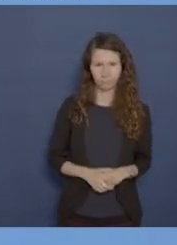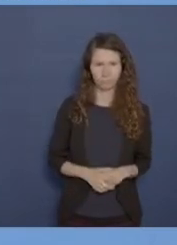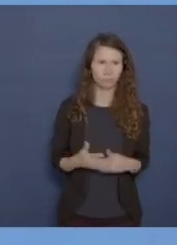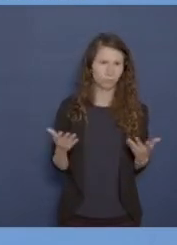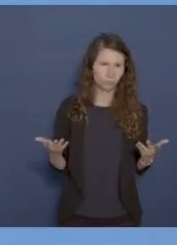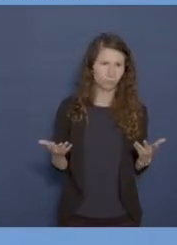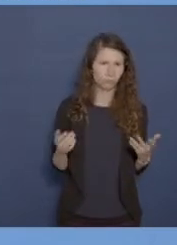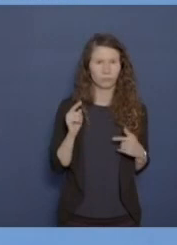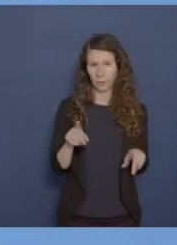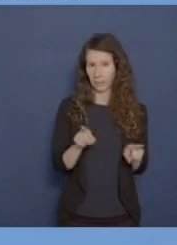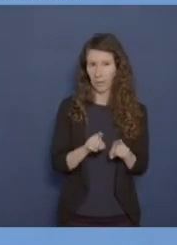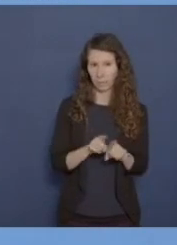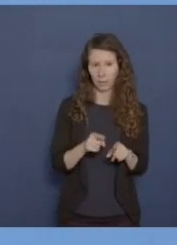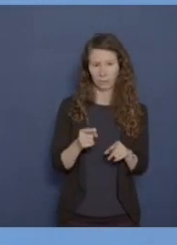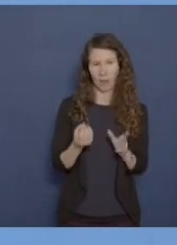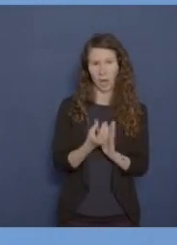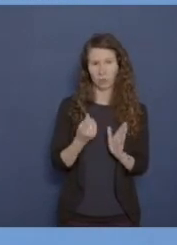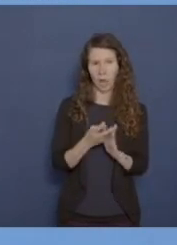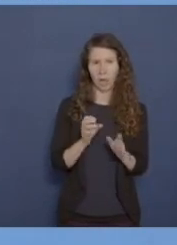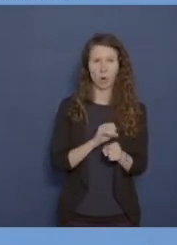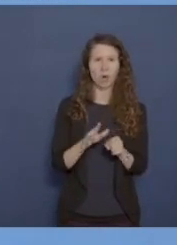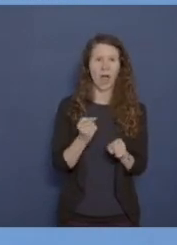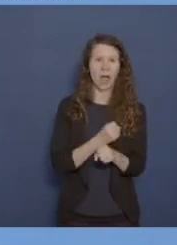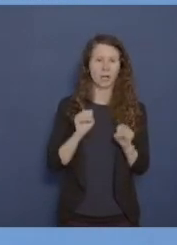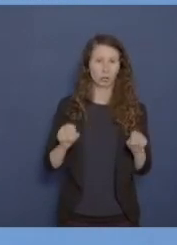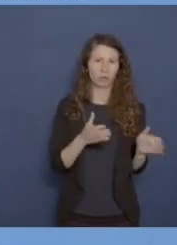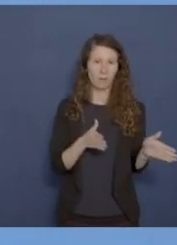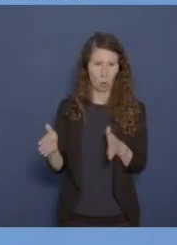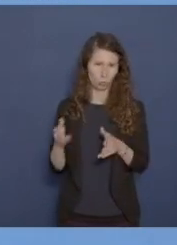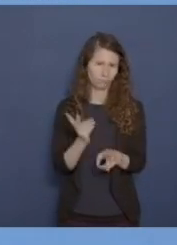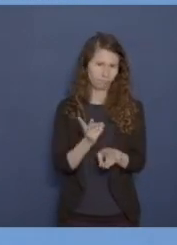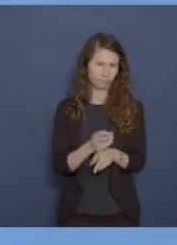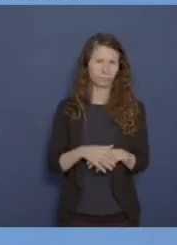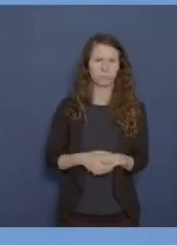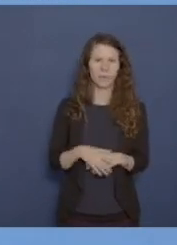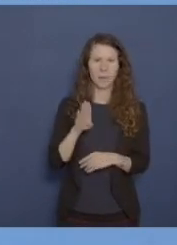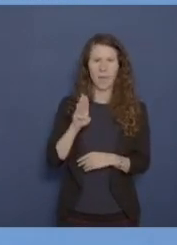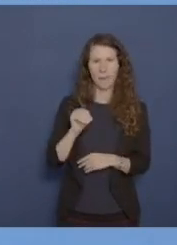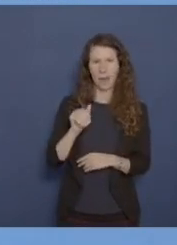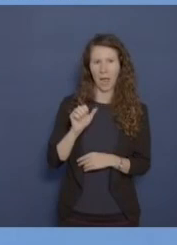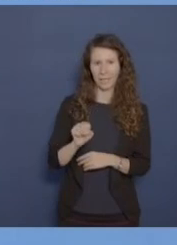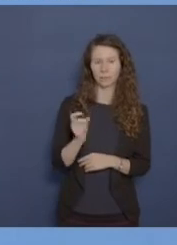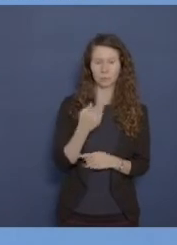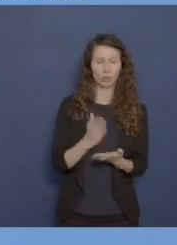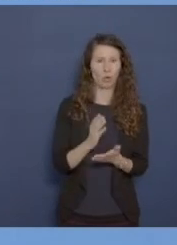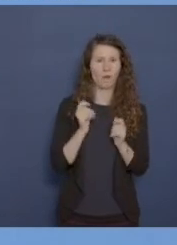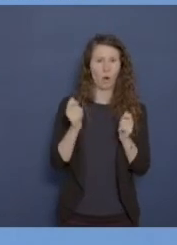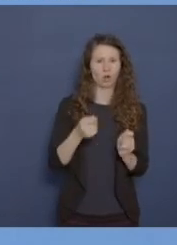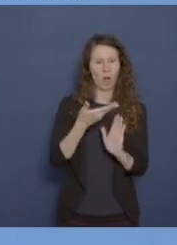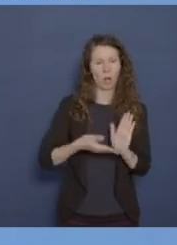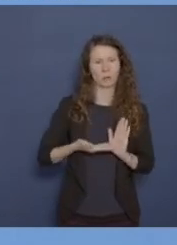gilt genauso für die aktuelle Corona-Arbeitsschutzverordnung. Das BMAS hat bereits Vorschläge vorgelegt,